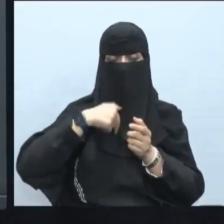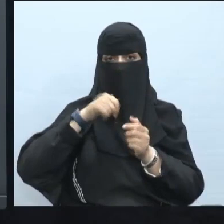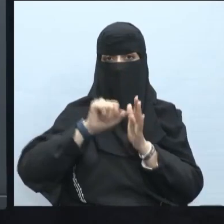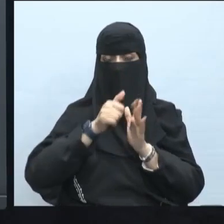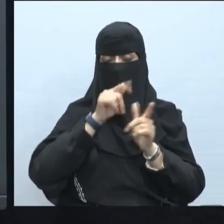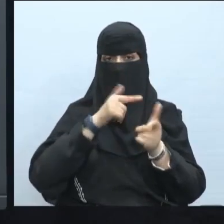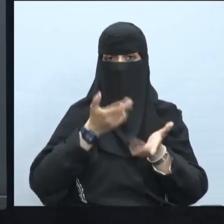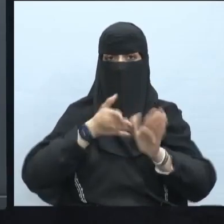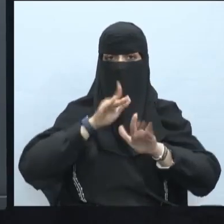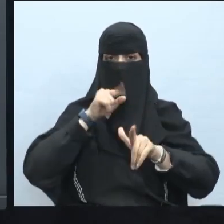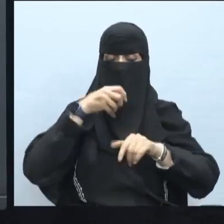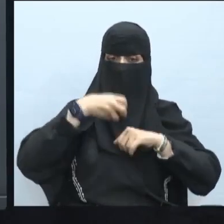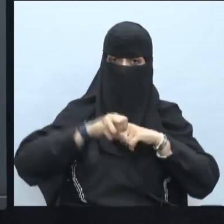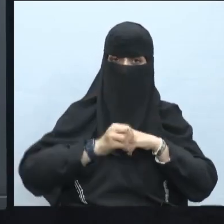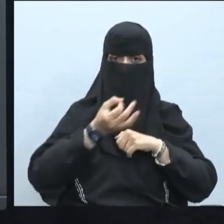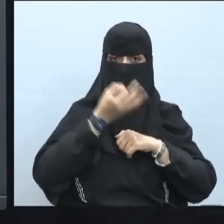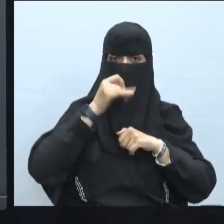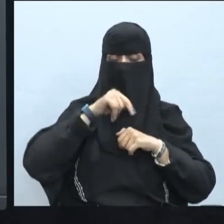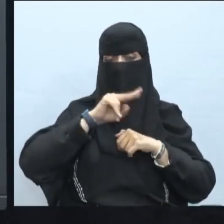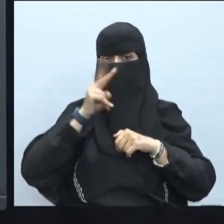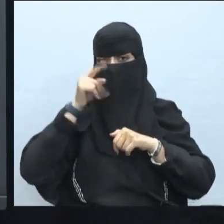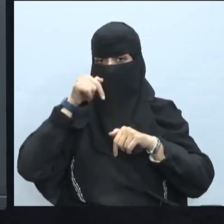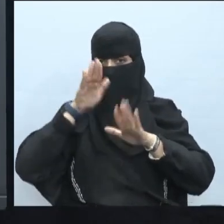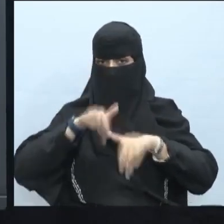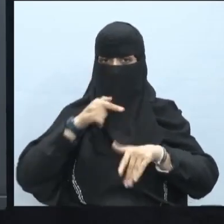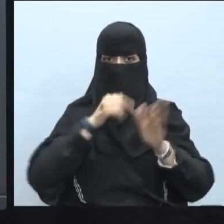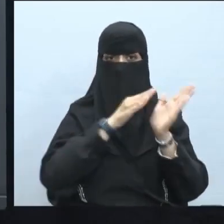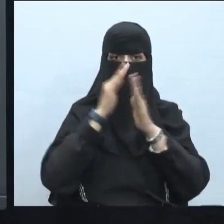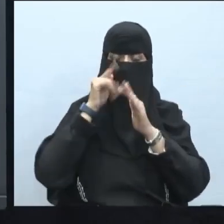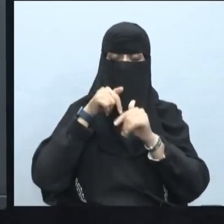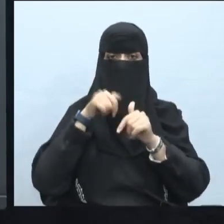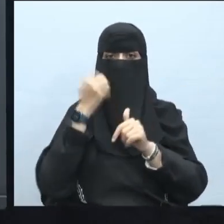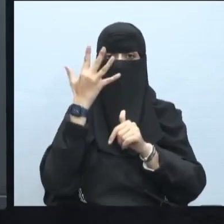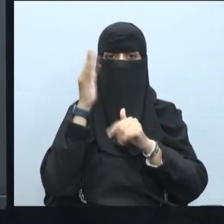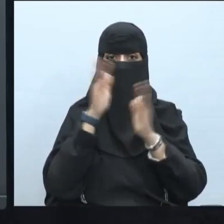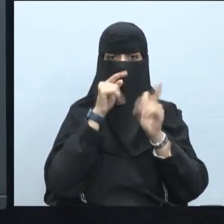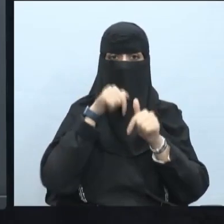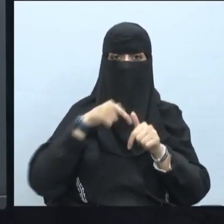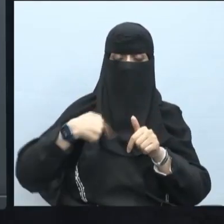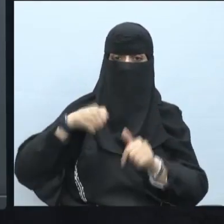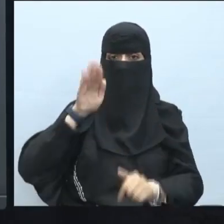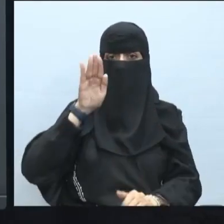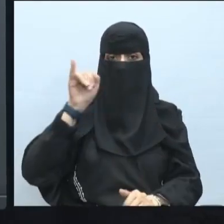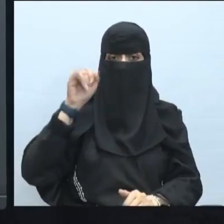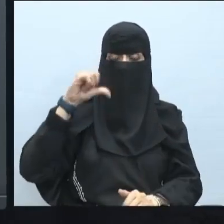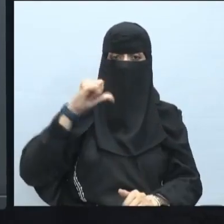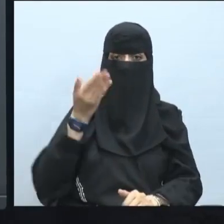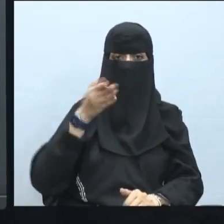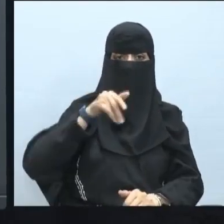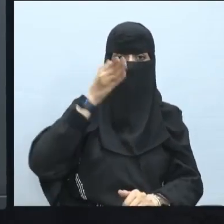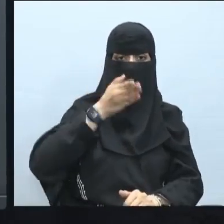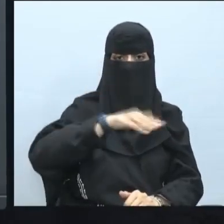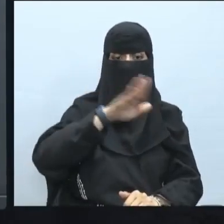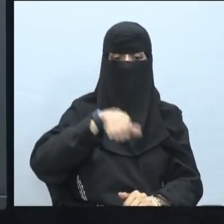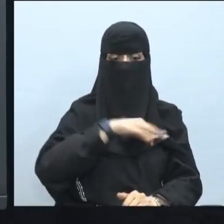وكذلك صنف لغوي آخر في هذه الوحدة الوحدة الخامسة سموم قاتلة والسلام